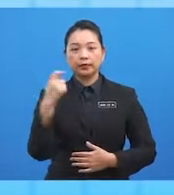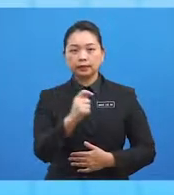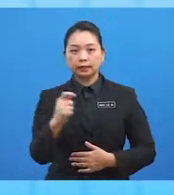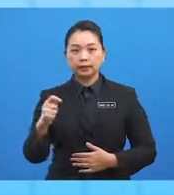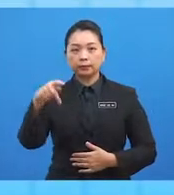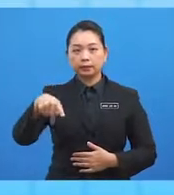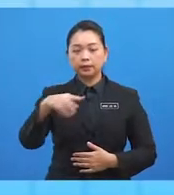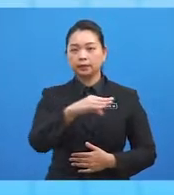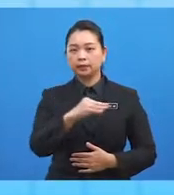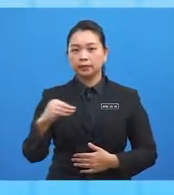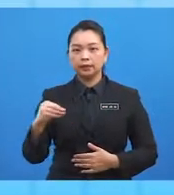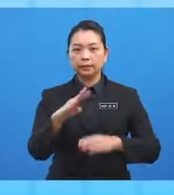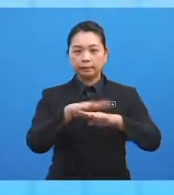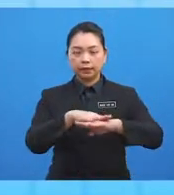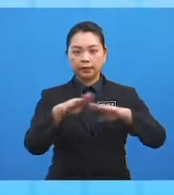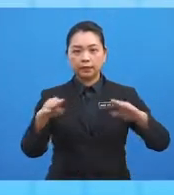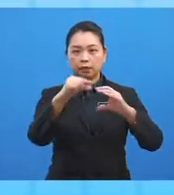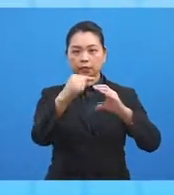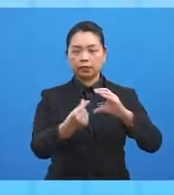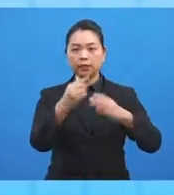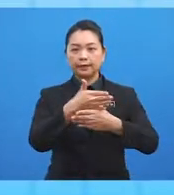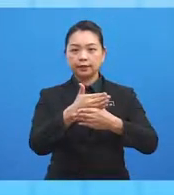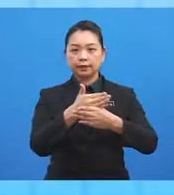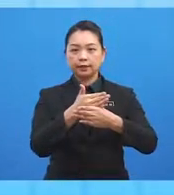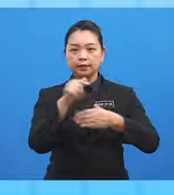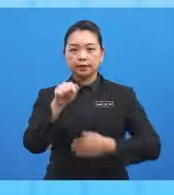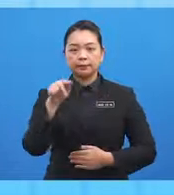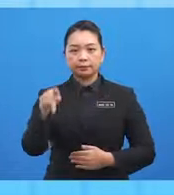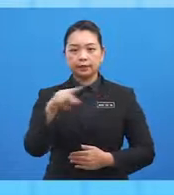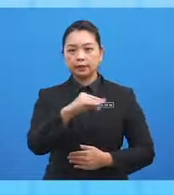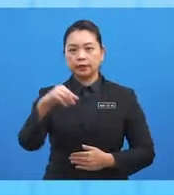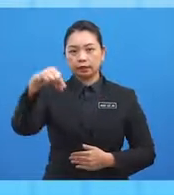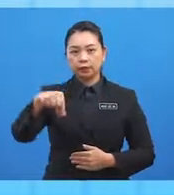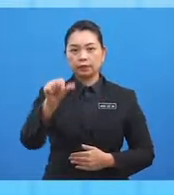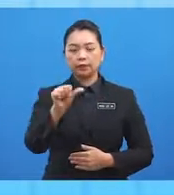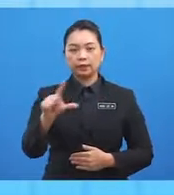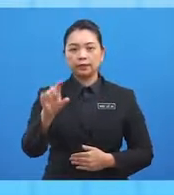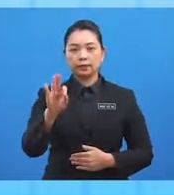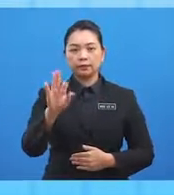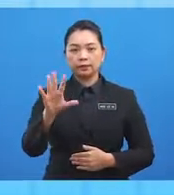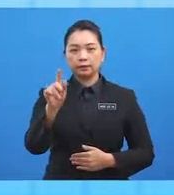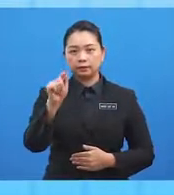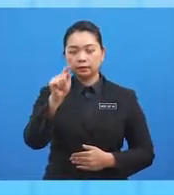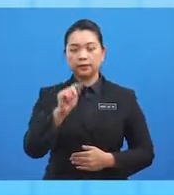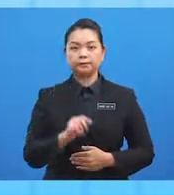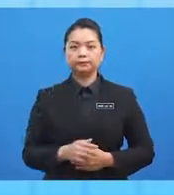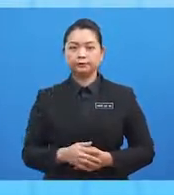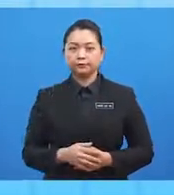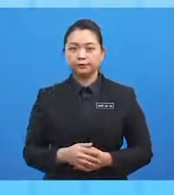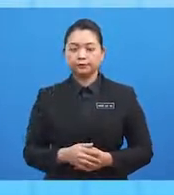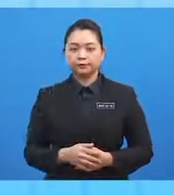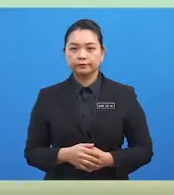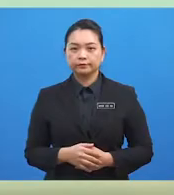P dan beza longitude antara titik P dan titik Q ialah 95 darjah.